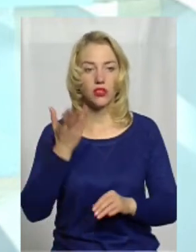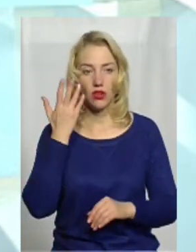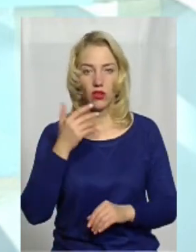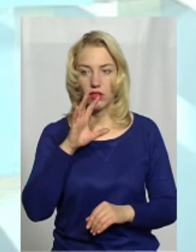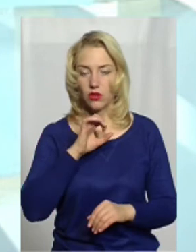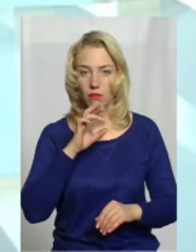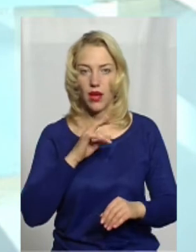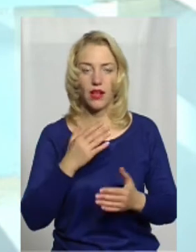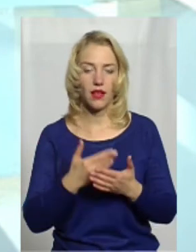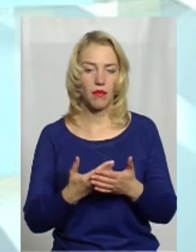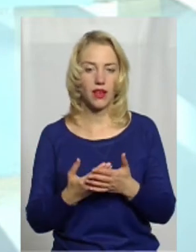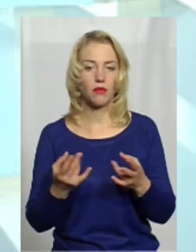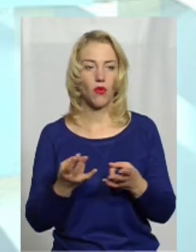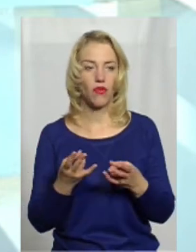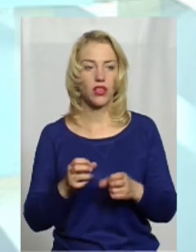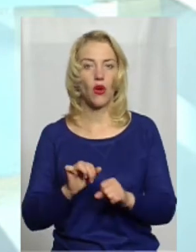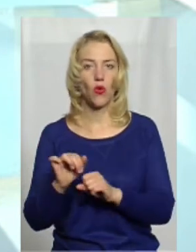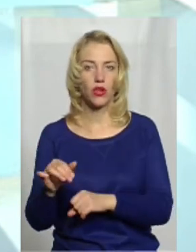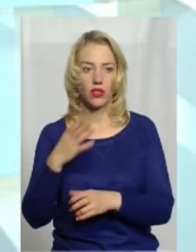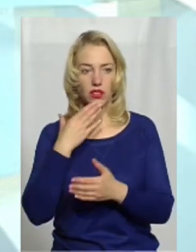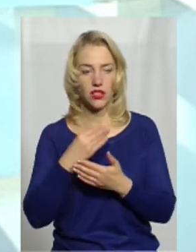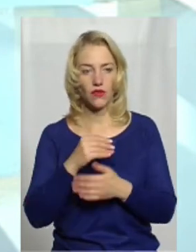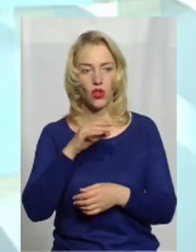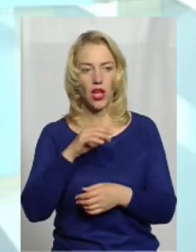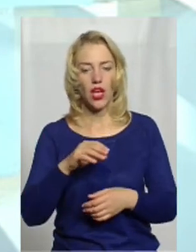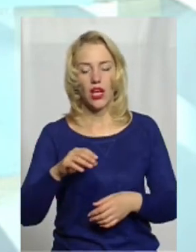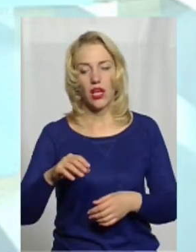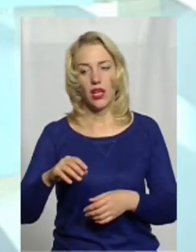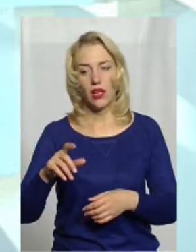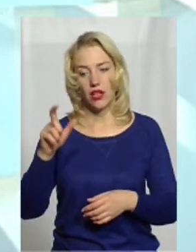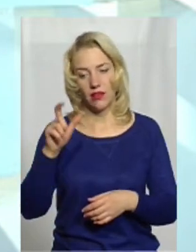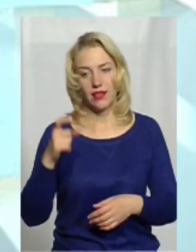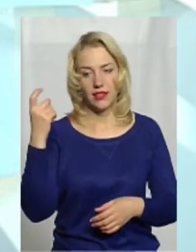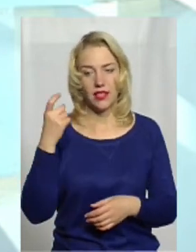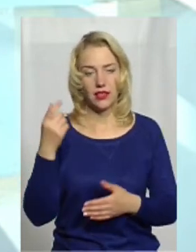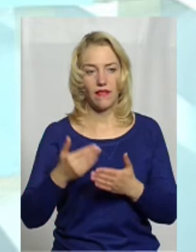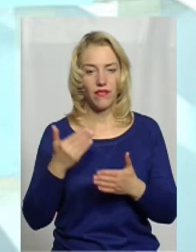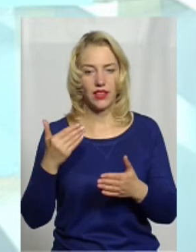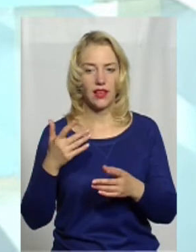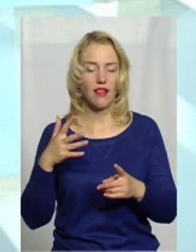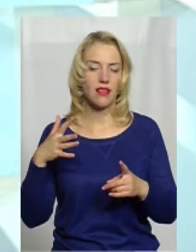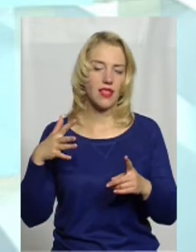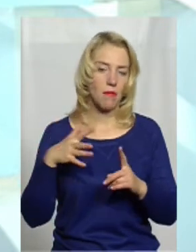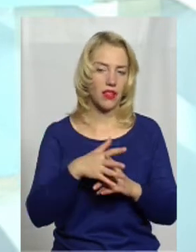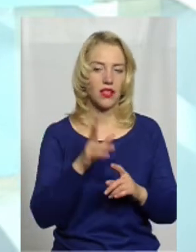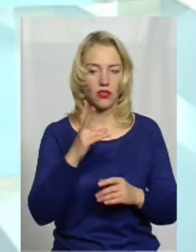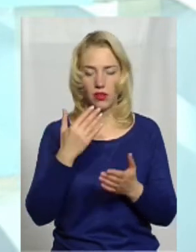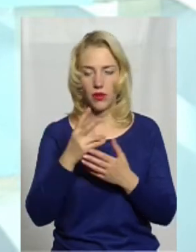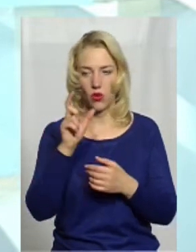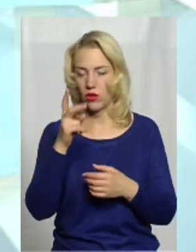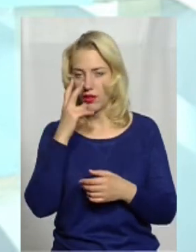наприклад, повинна охороняти свого кінолога від нападника, якого кінолог не бачить. І от